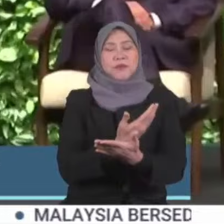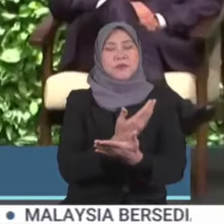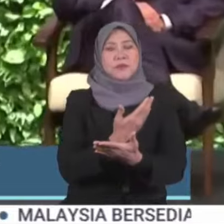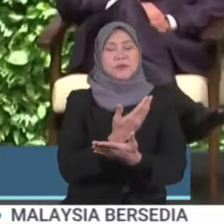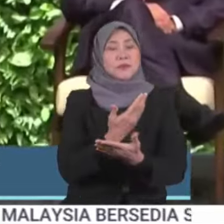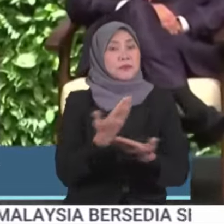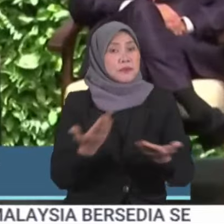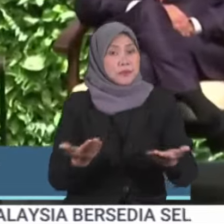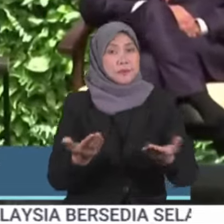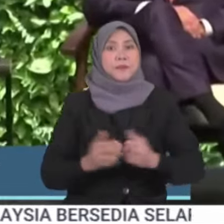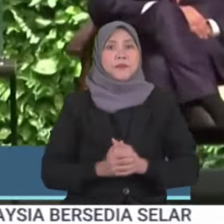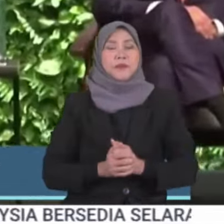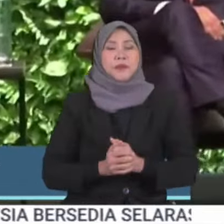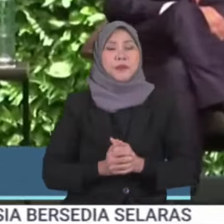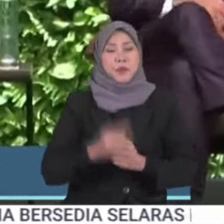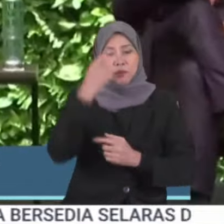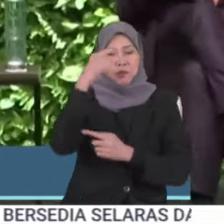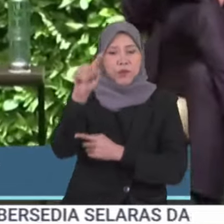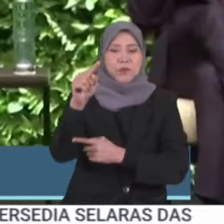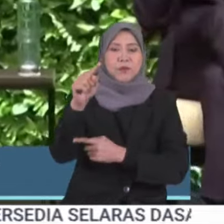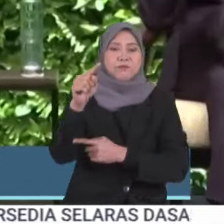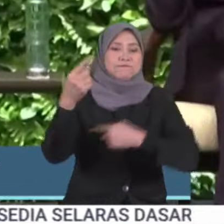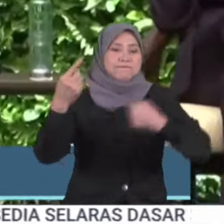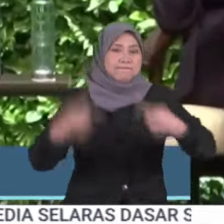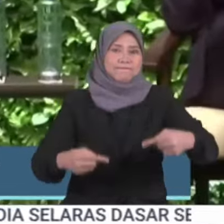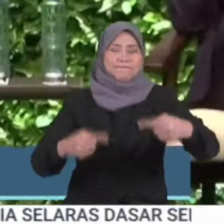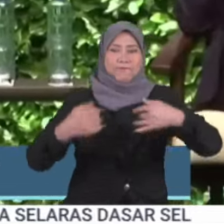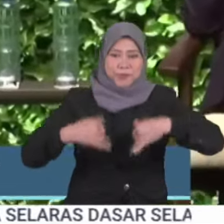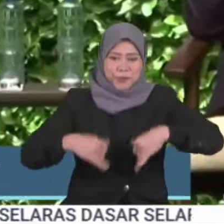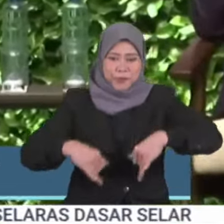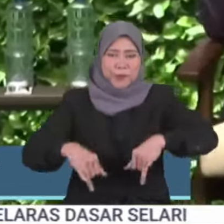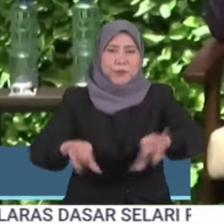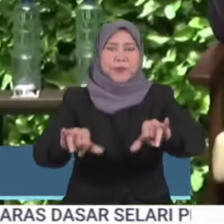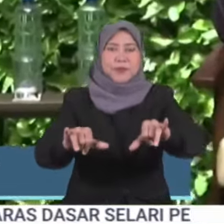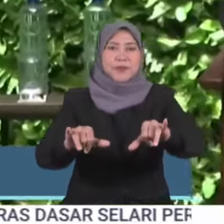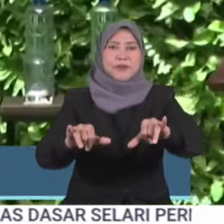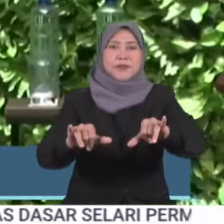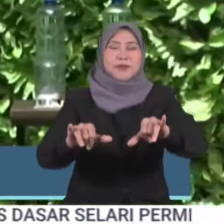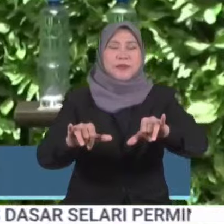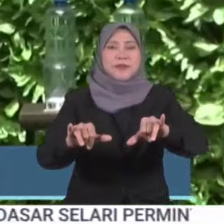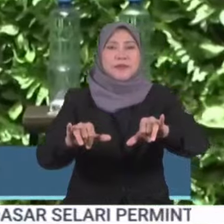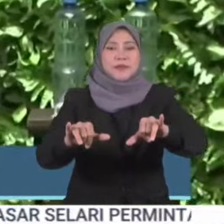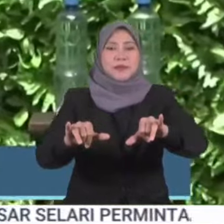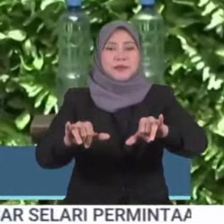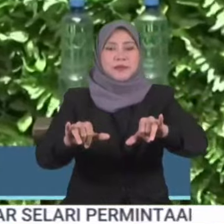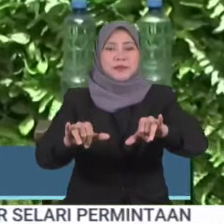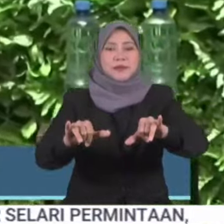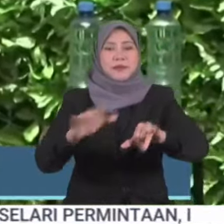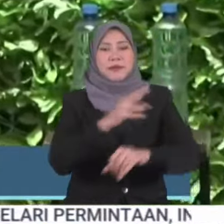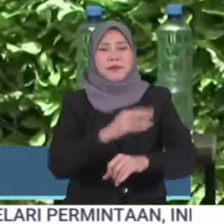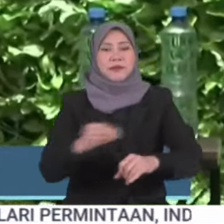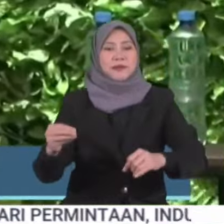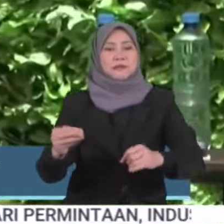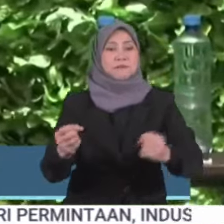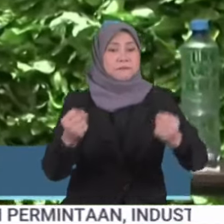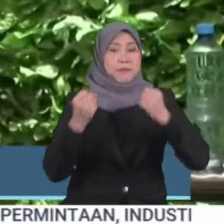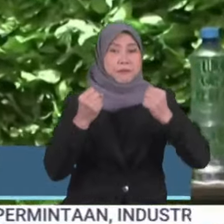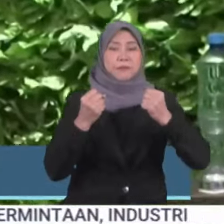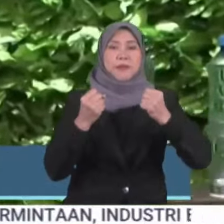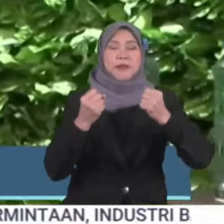berkembang dan berkembang dan berkembang, maka kita harus melakukannya dengan kuantum.